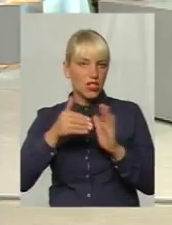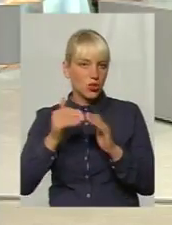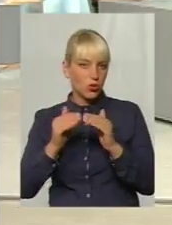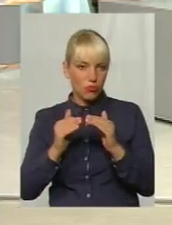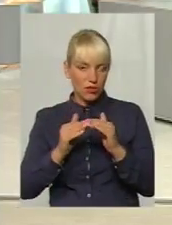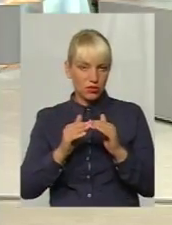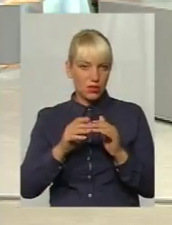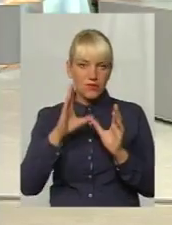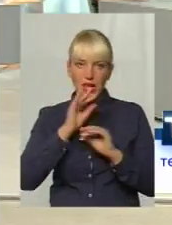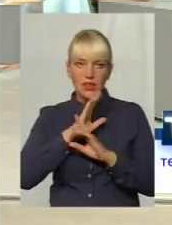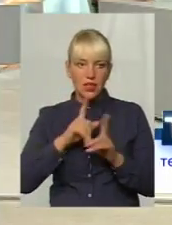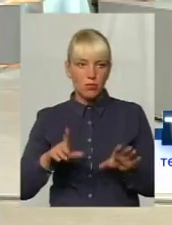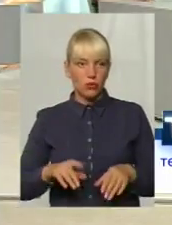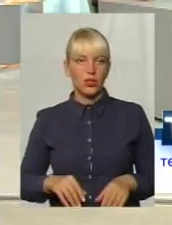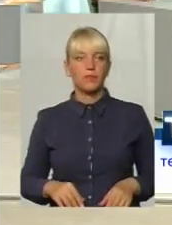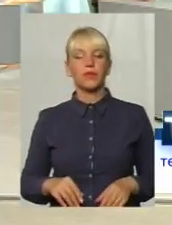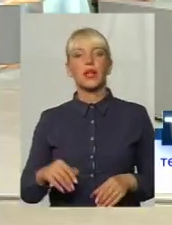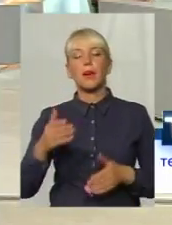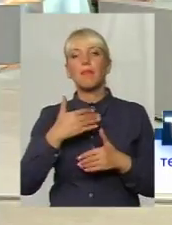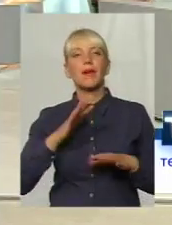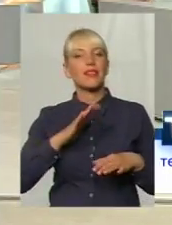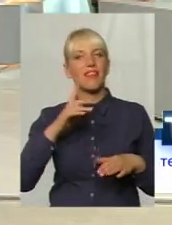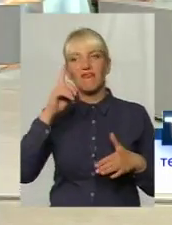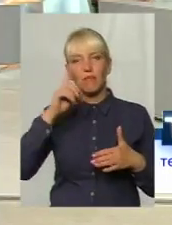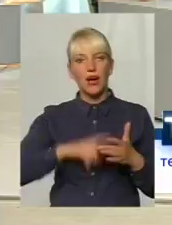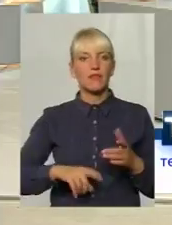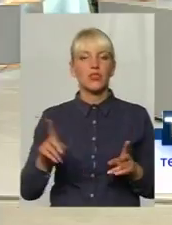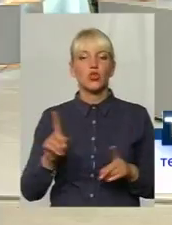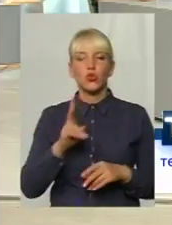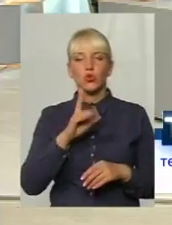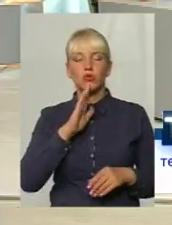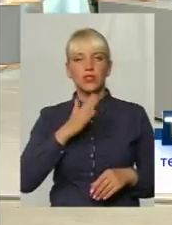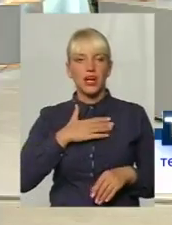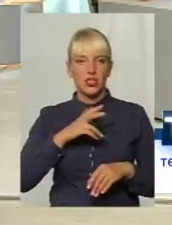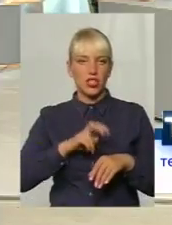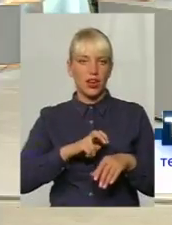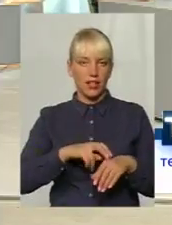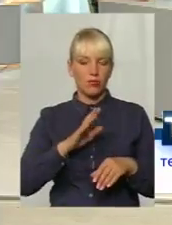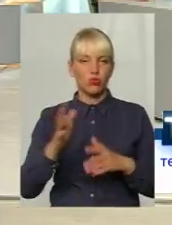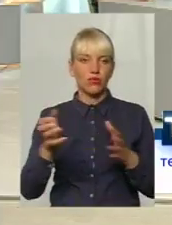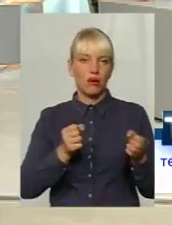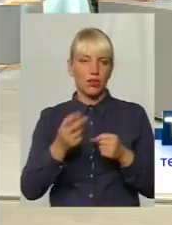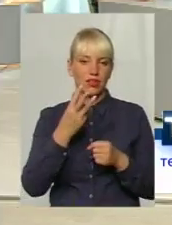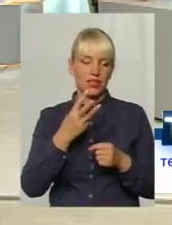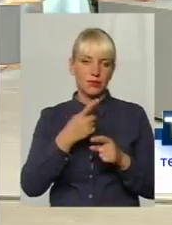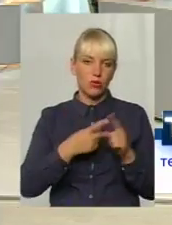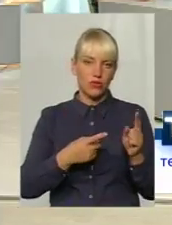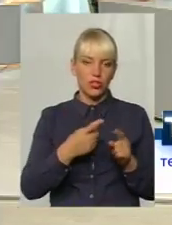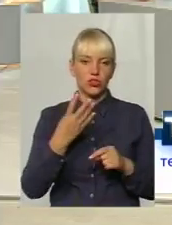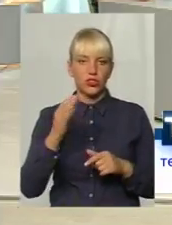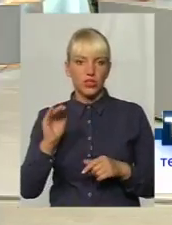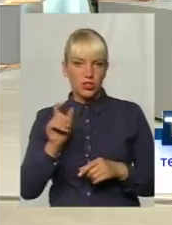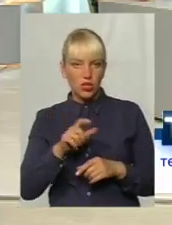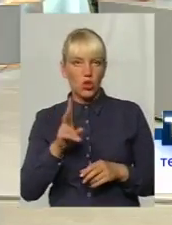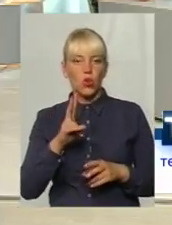впевнені, що хтось з наших лікарів набере 3,5 чи 4 тисячі пацієнтів, але все-таки, що буде з тими,